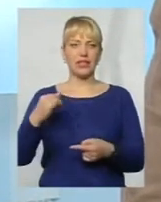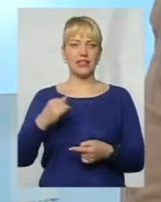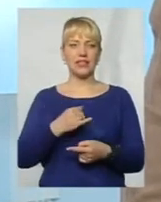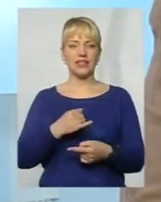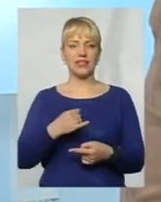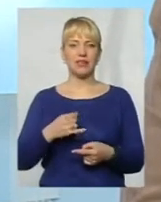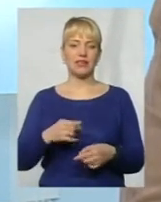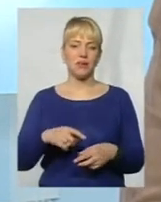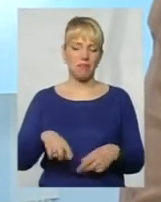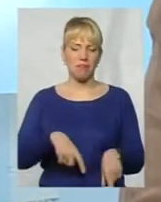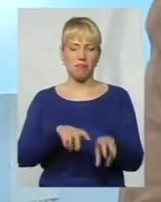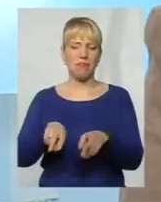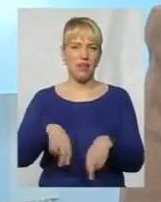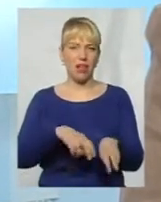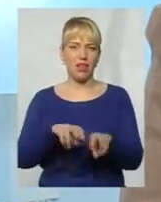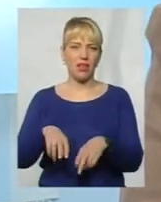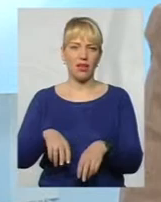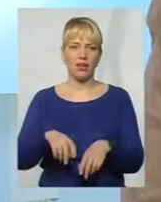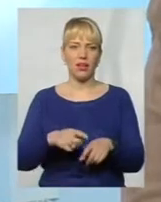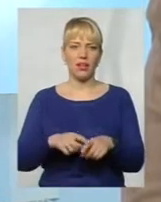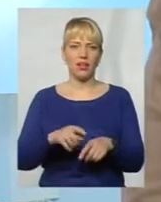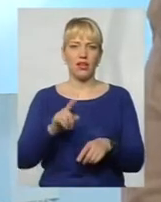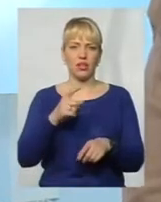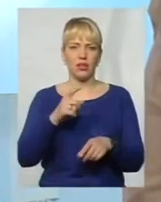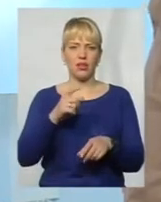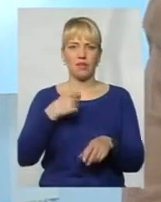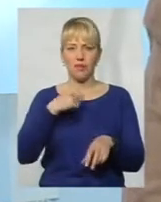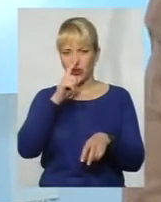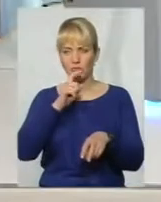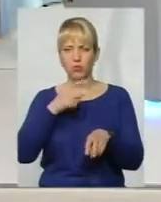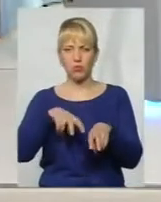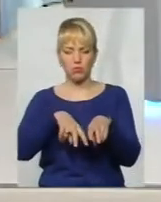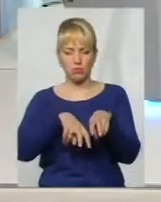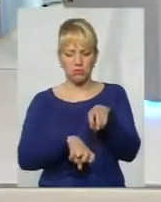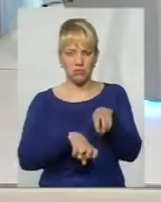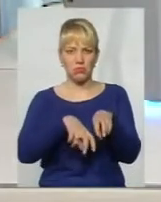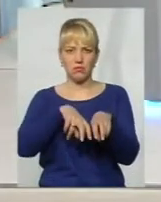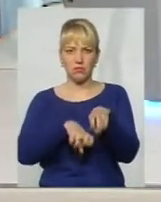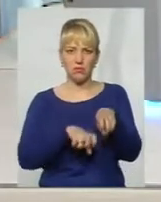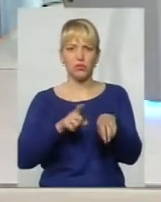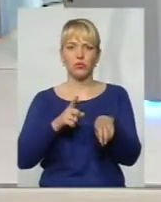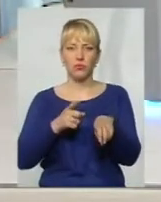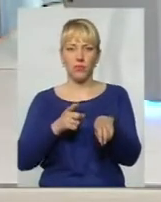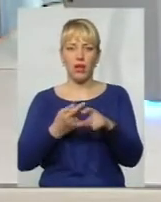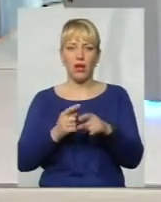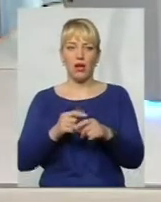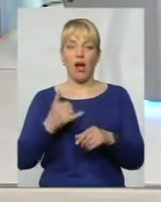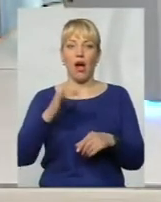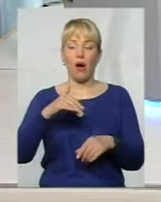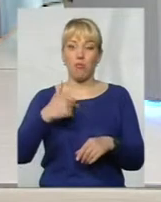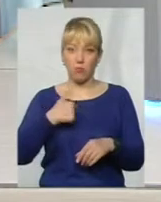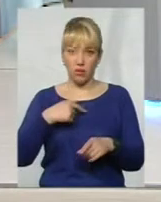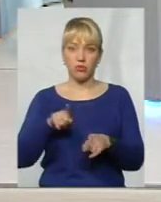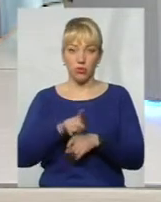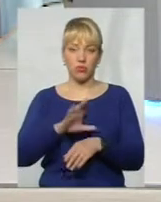і бігали, значить, падали на задні ноги, все, мені ніяк не могли поняти, а що ж вони так падають на ноги. Потім і в нас таке случалось,